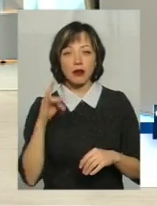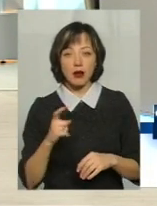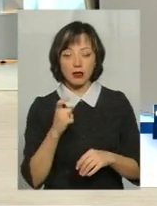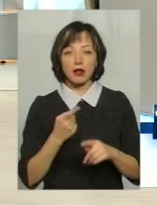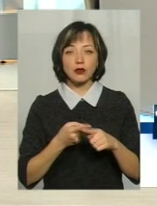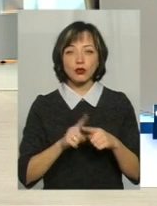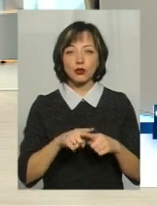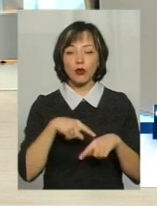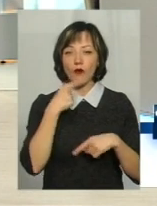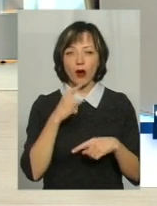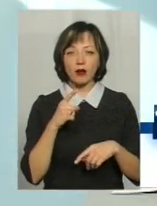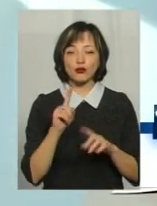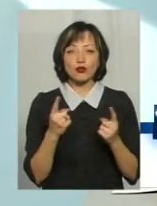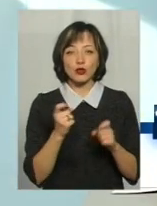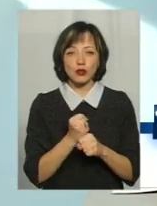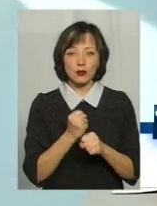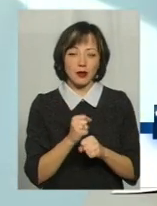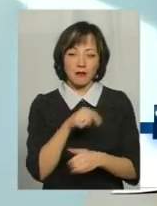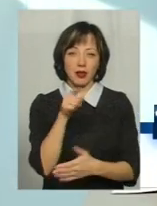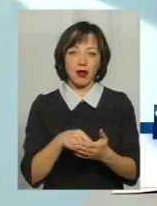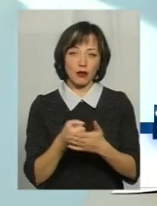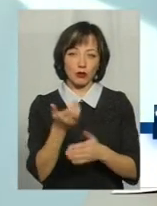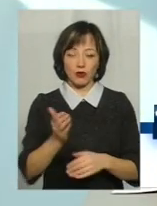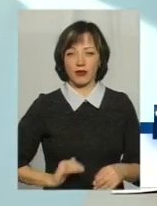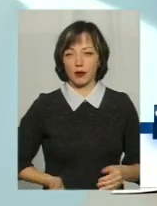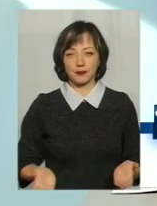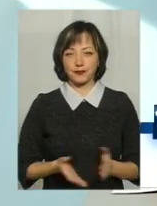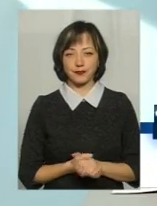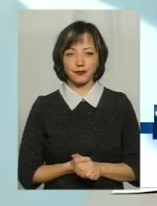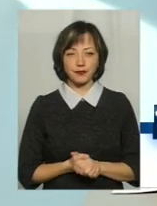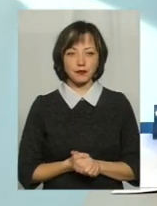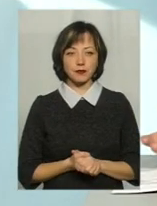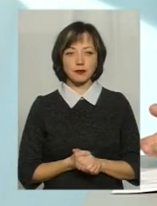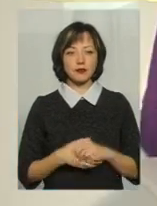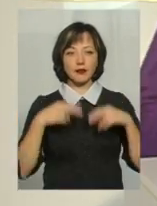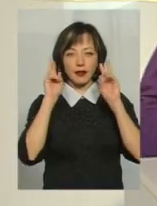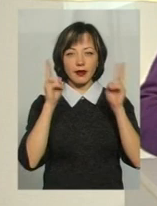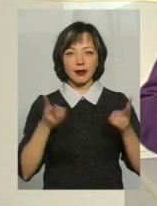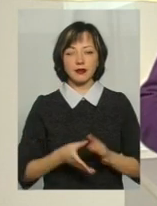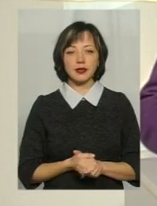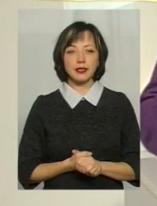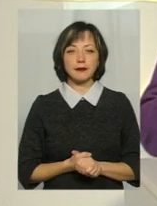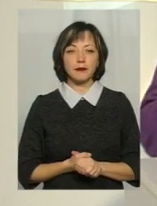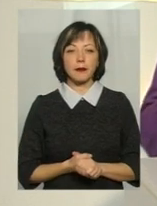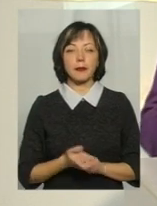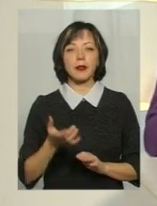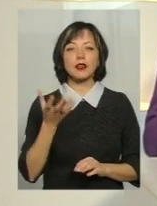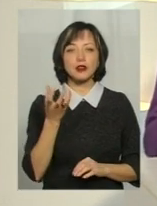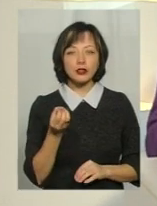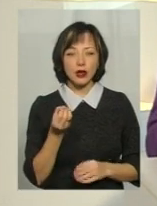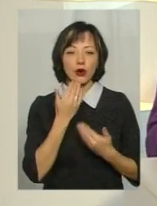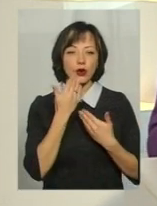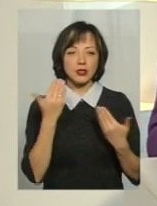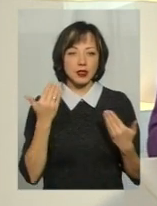Ну, чому вони так не зробили це питання до них, ми тут не можемо нічого коментувати. Зрозуміло. нас давайте ще